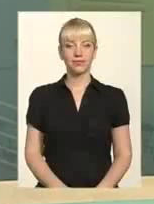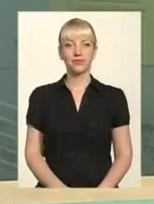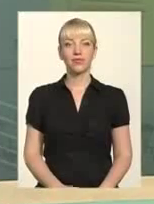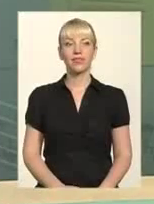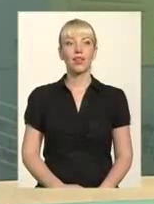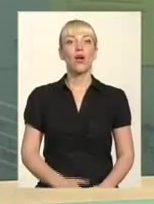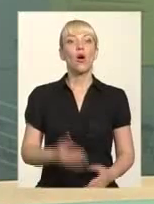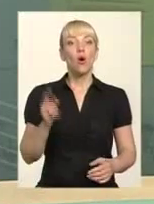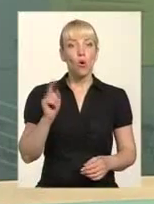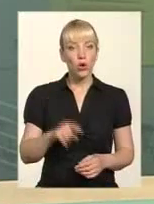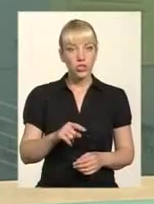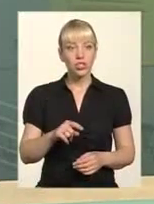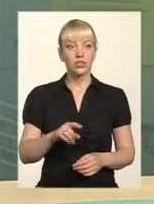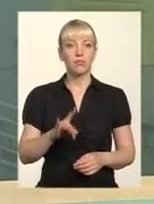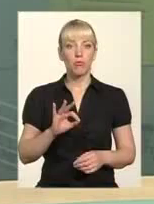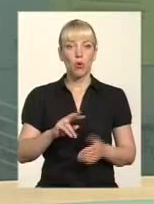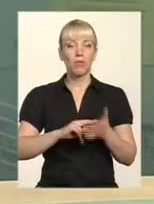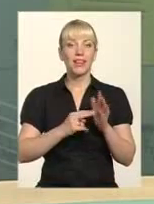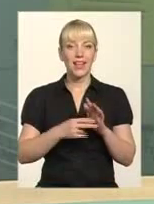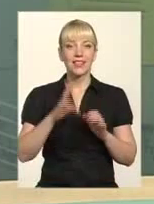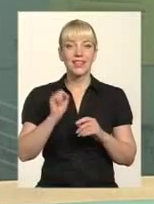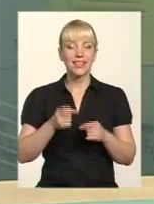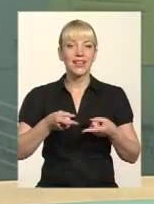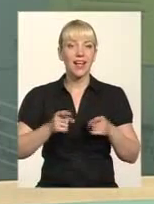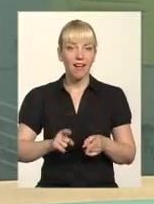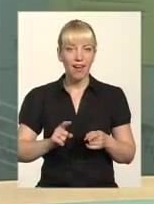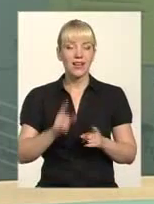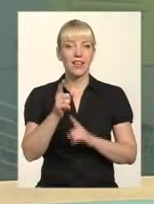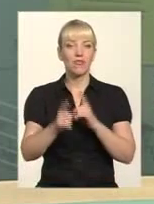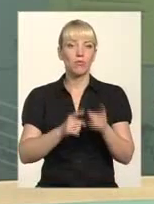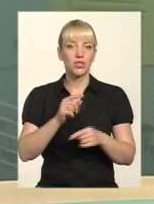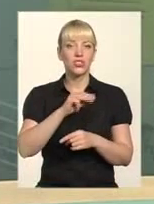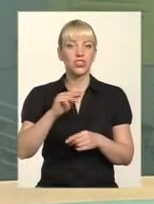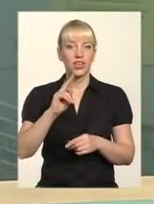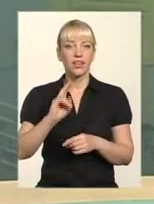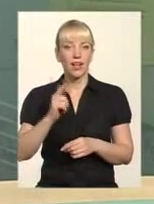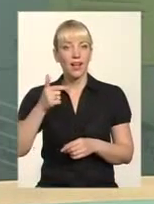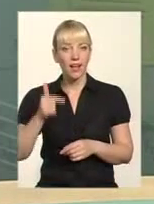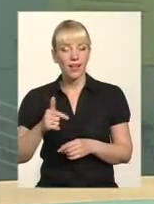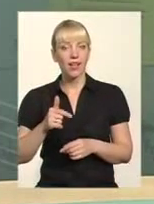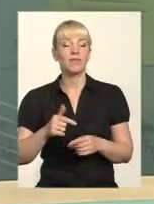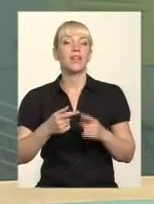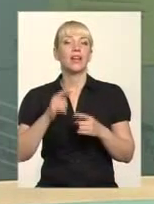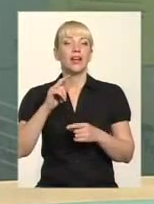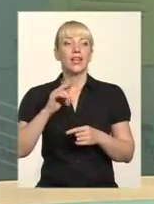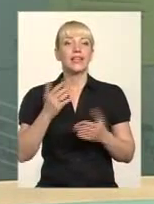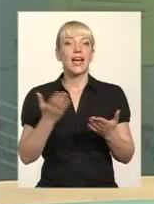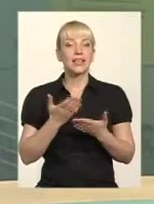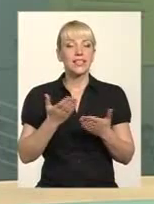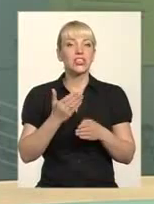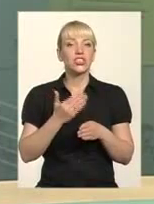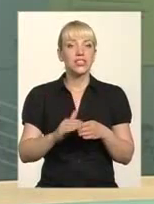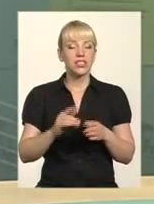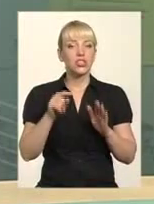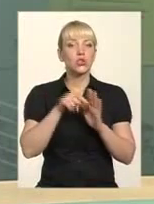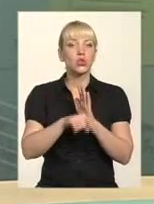Отже, про плани і про реалії реформування житлово-комунальної сфери, власне, в тій частині,